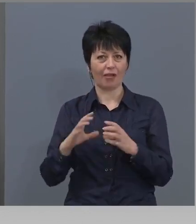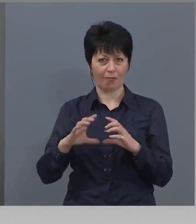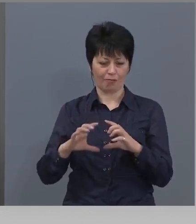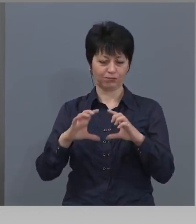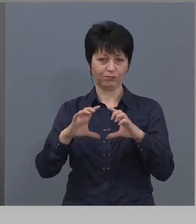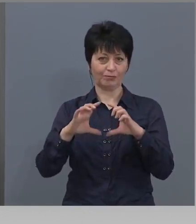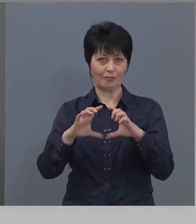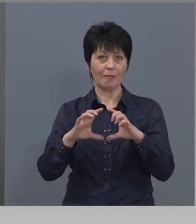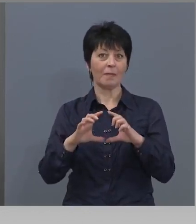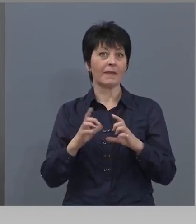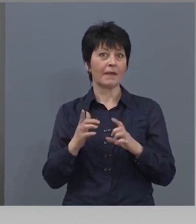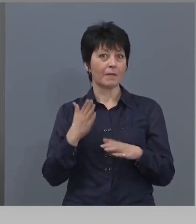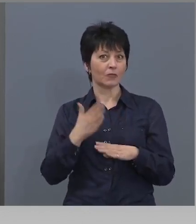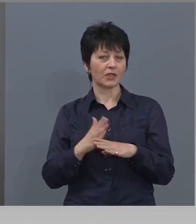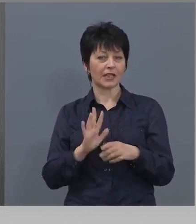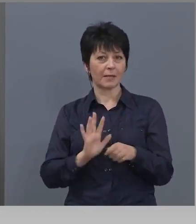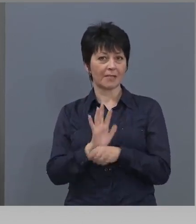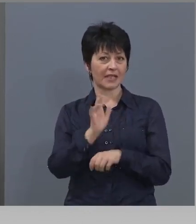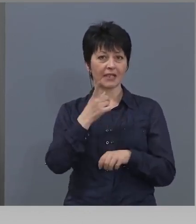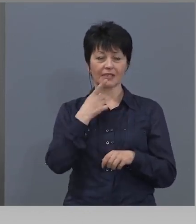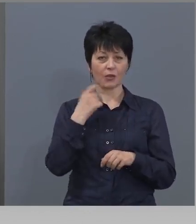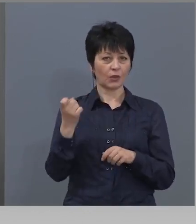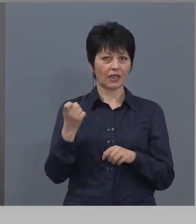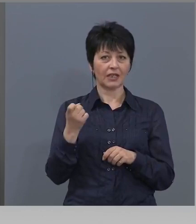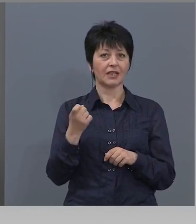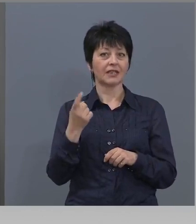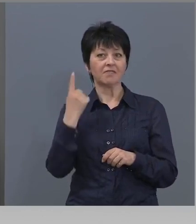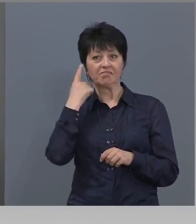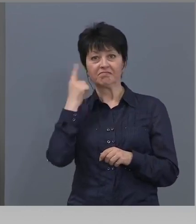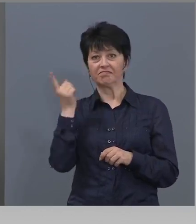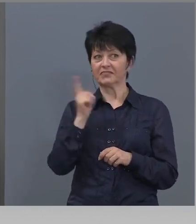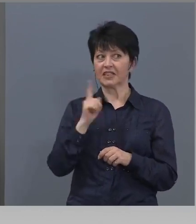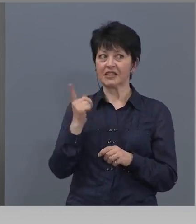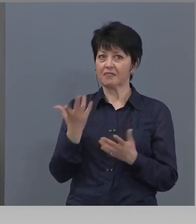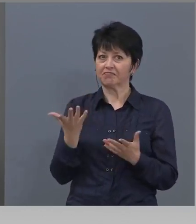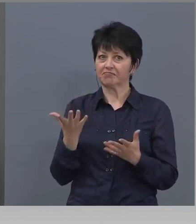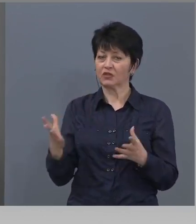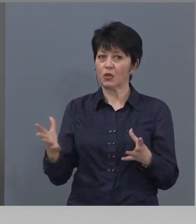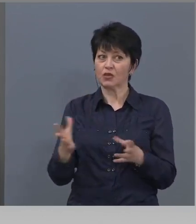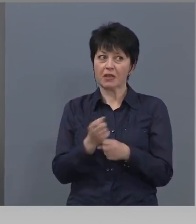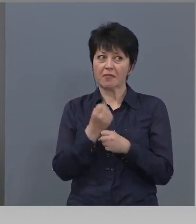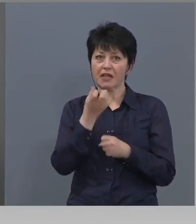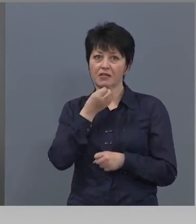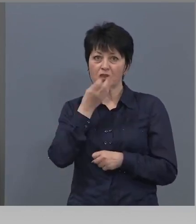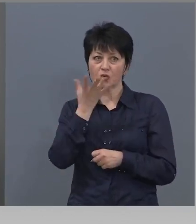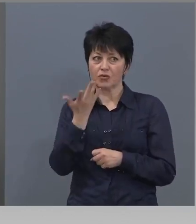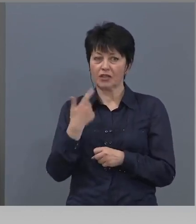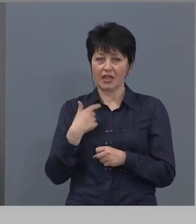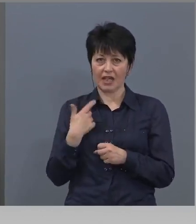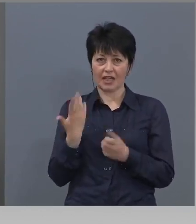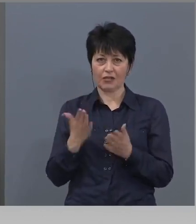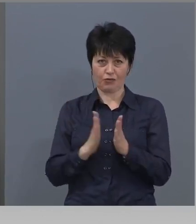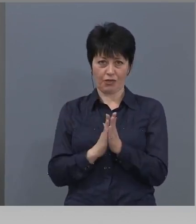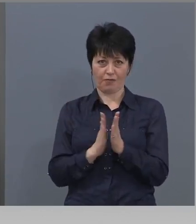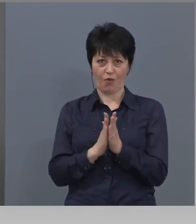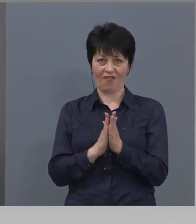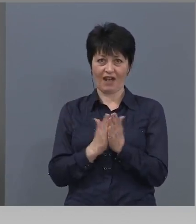15 години. Не знам колко ще намерите случай нещо да са ни похвалили.